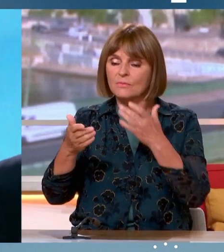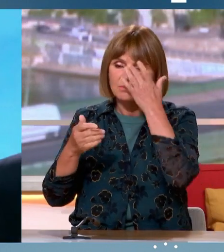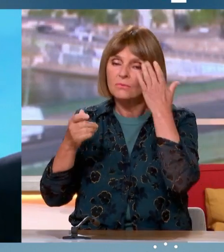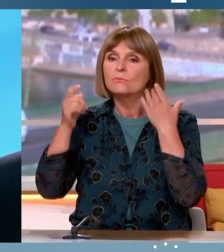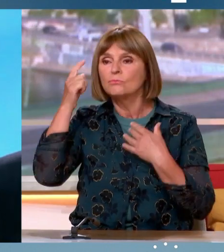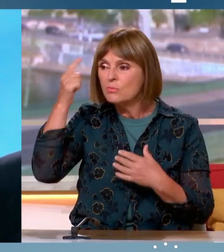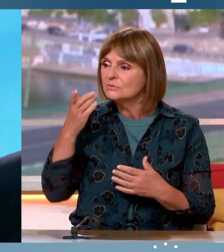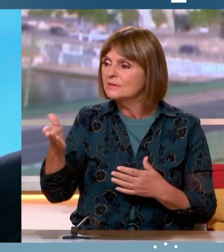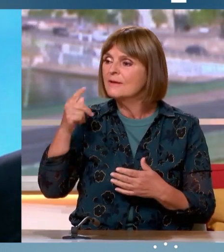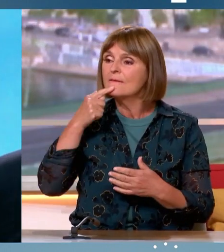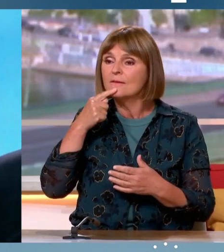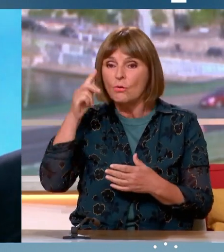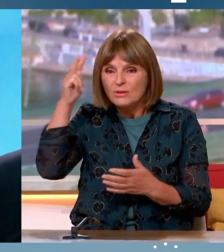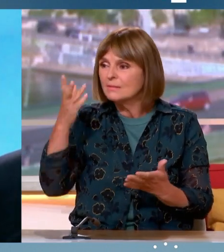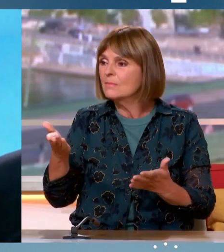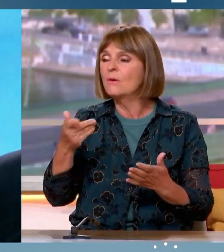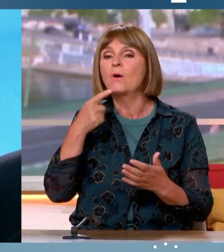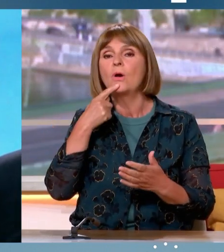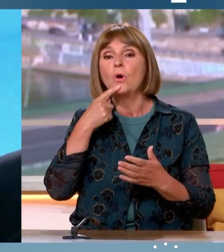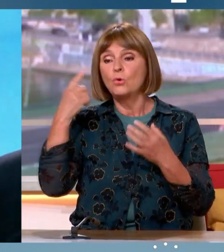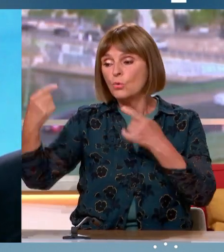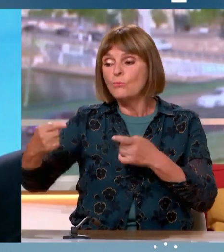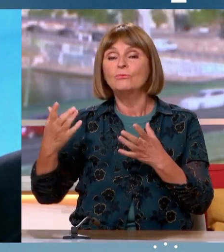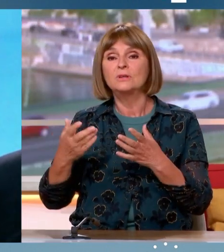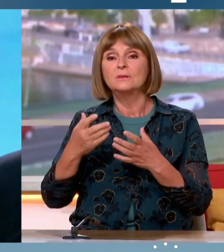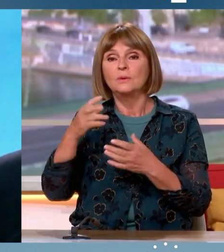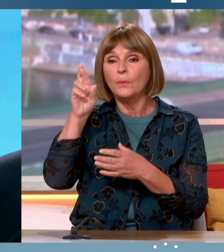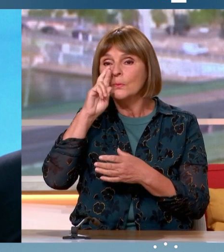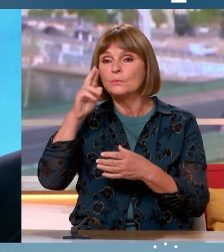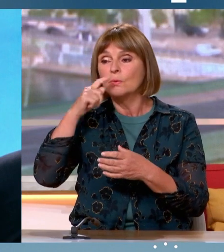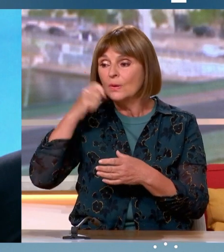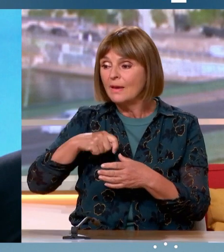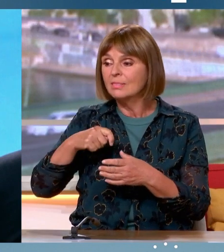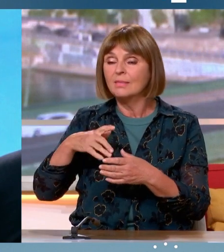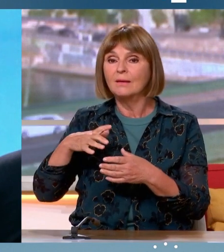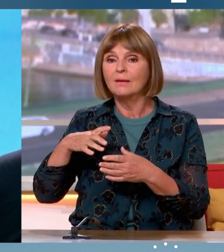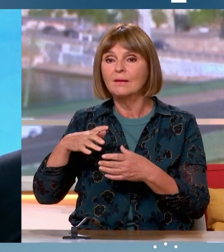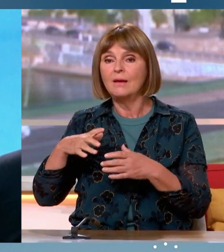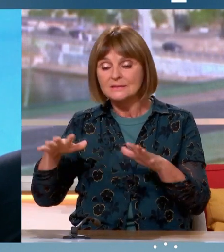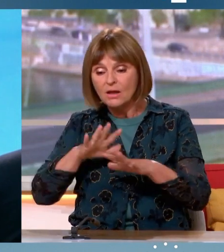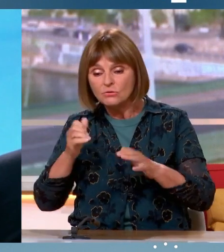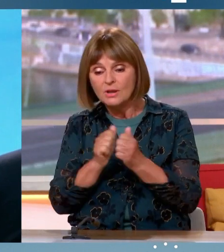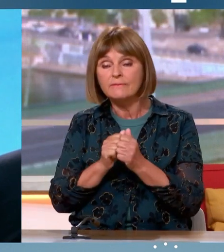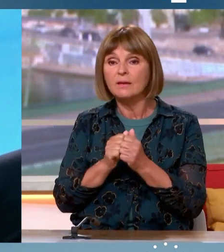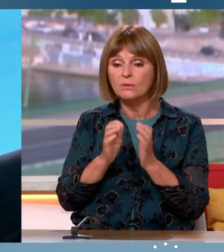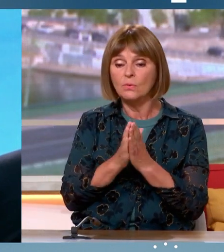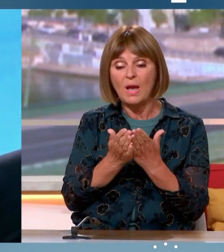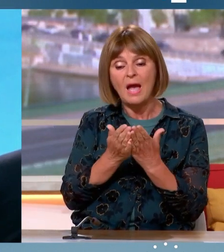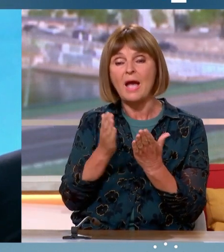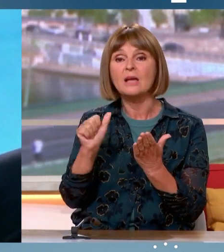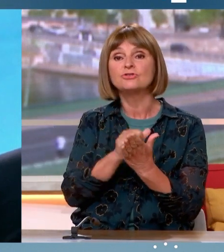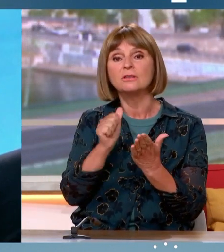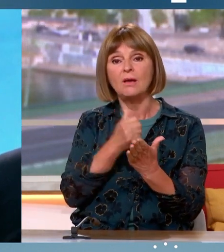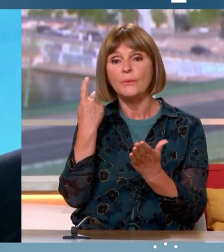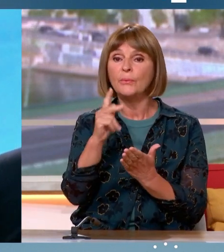honnêtement que le conflit russo-ukrainien s'est accommodé de l'agenda du président de la République ? C